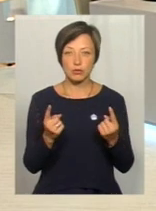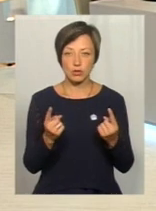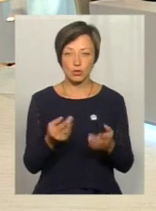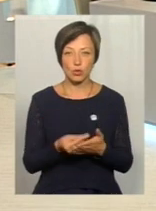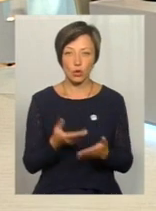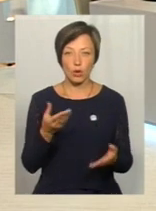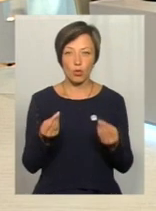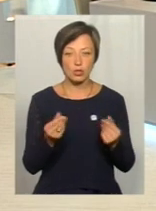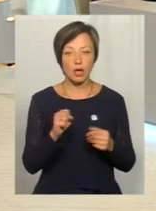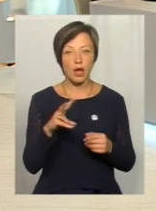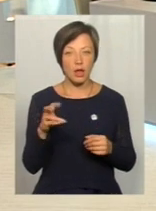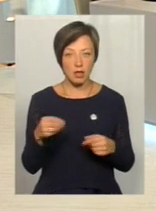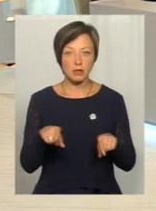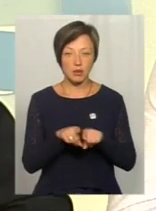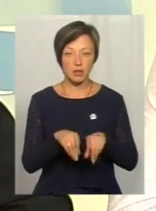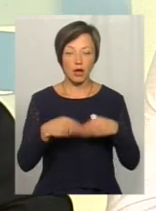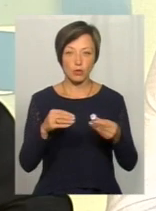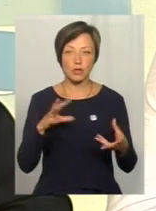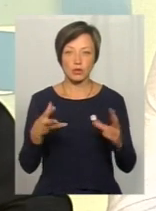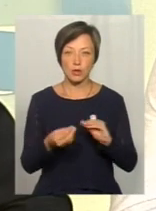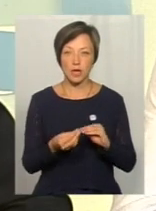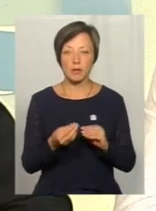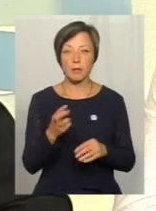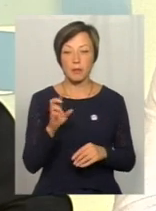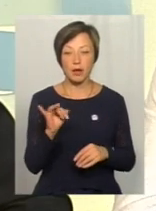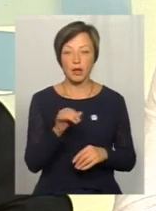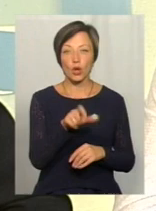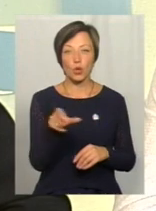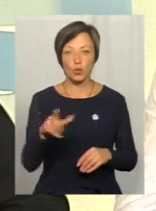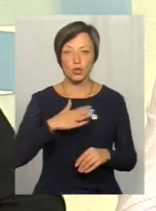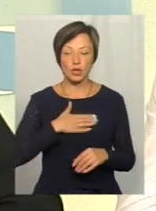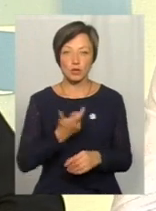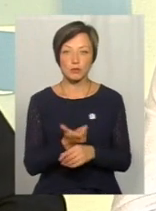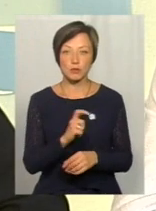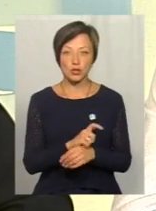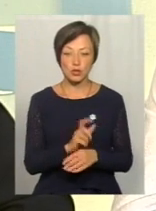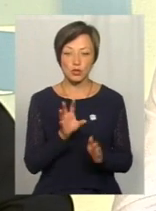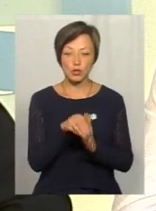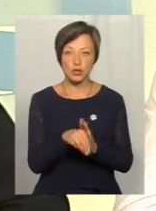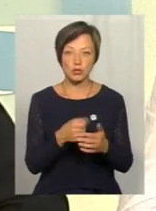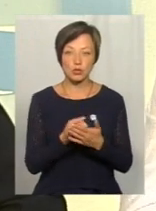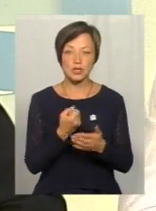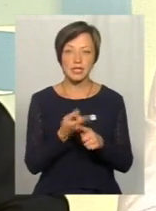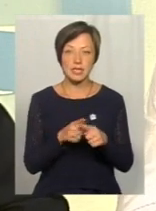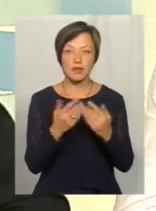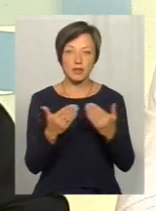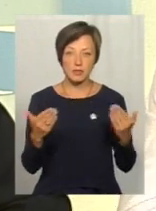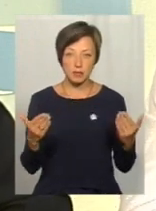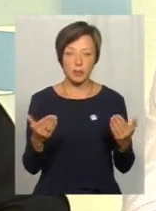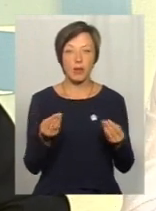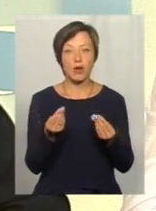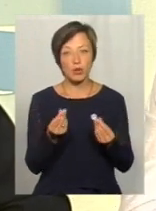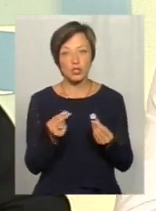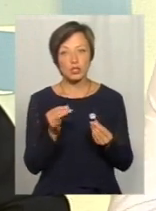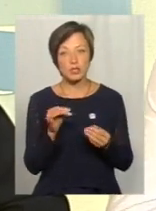дорогі кошти, але ж вони таки дають результати. І якби люди наші більше долучалися до цих виставок, вони мали би більше